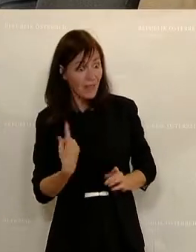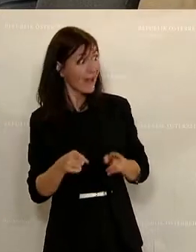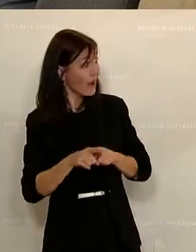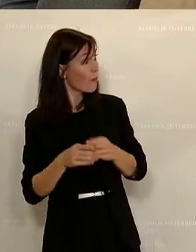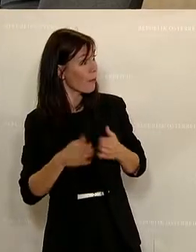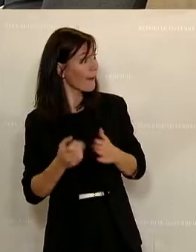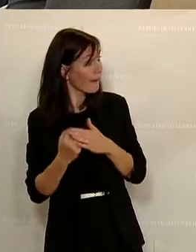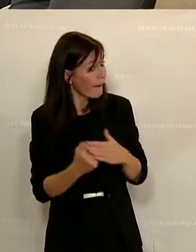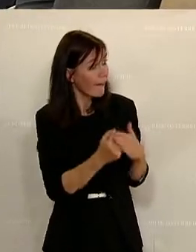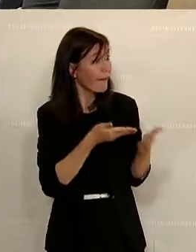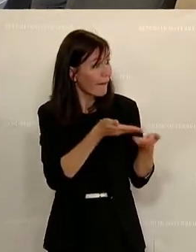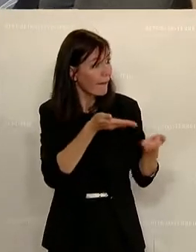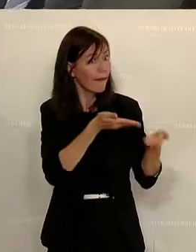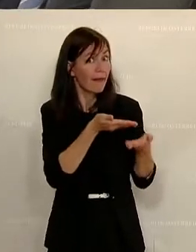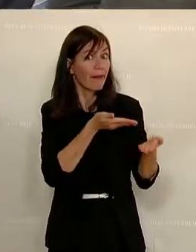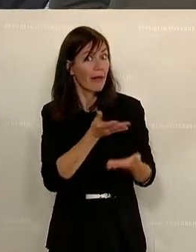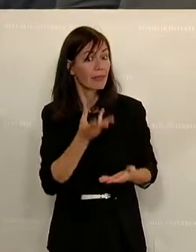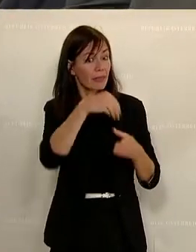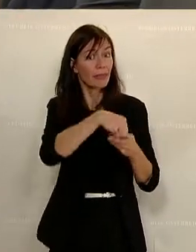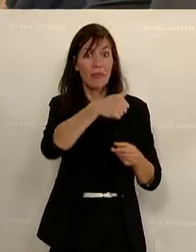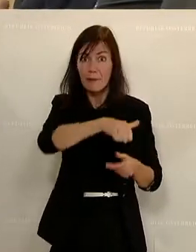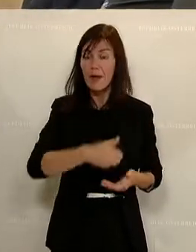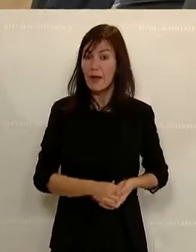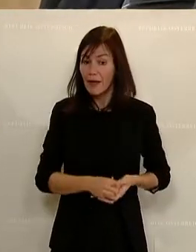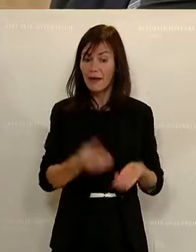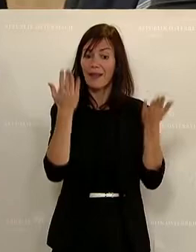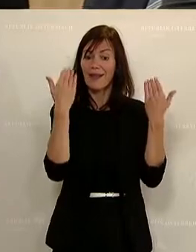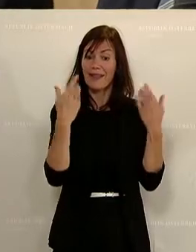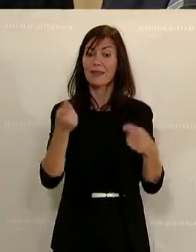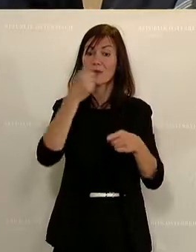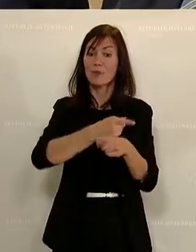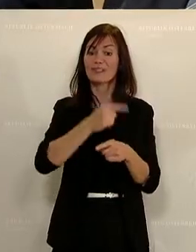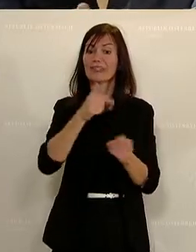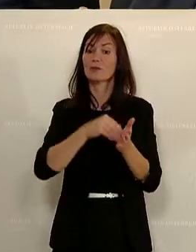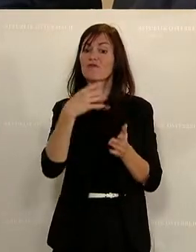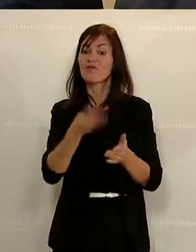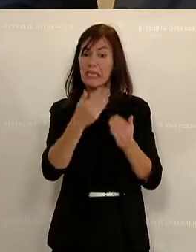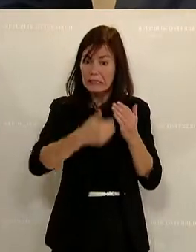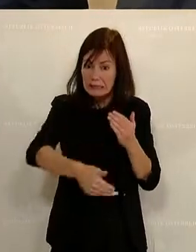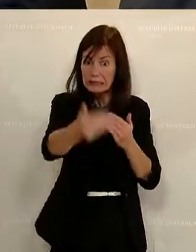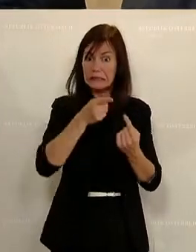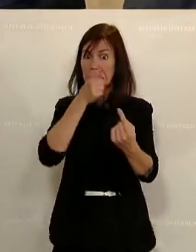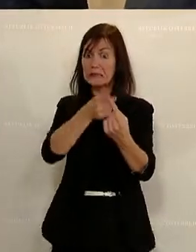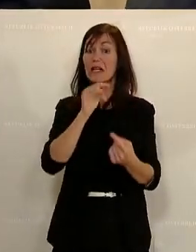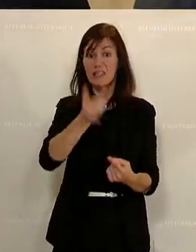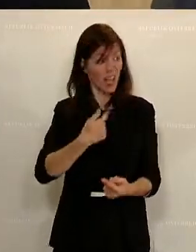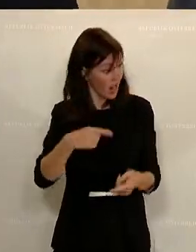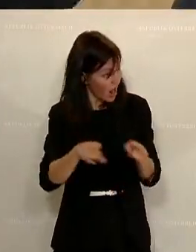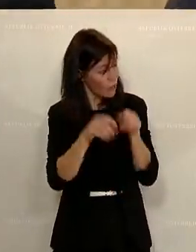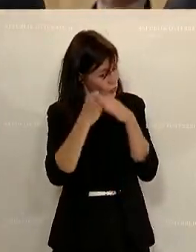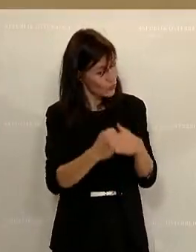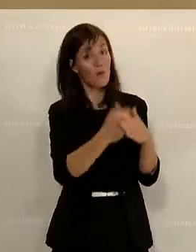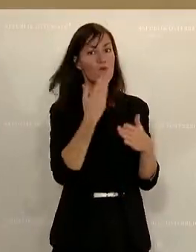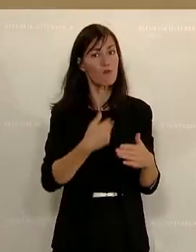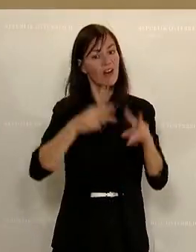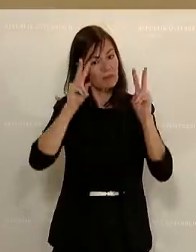genau das zu verhandeln. Weil wir auch zum Ziel der Klimaneutralität 2040 tatsächlich stehen und weil wir das umgesetzt wissen